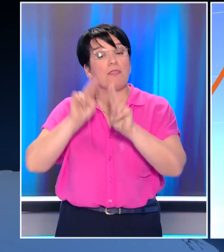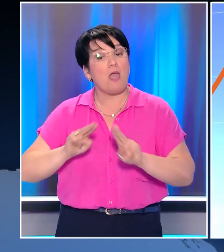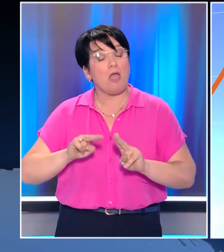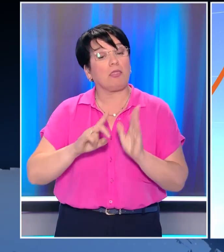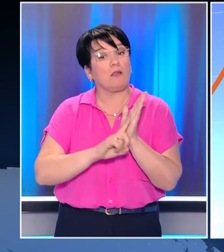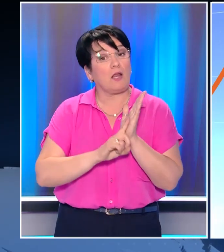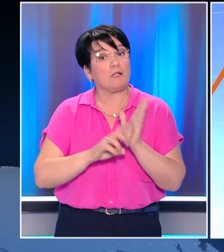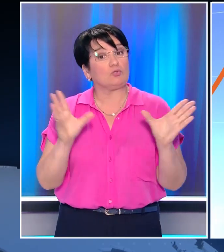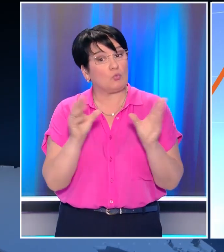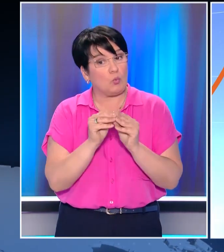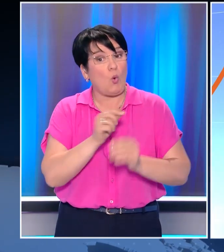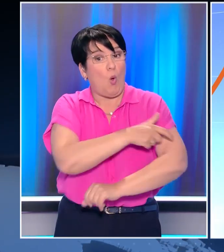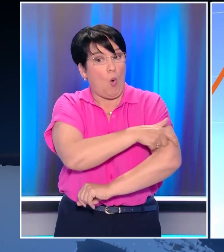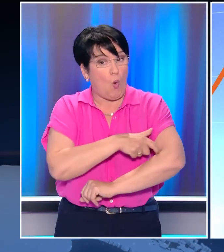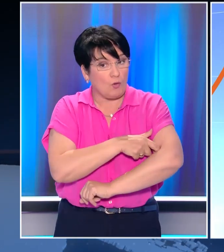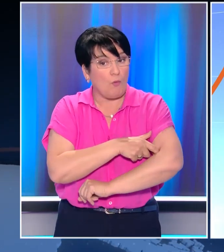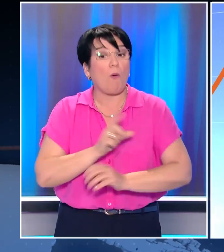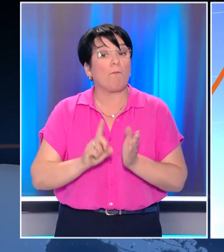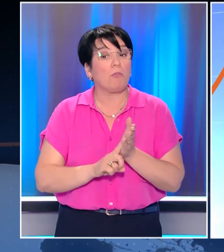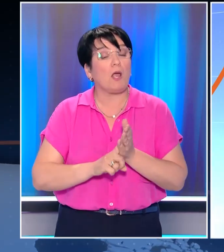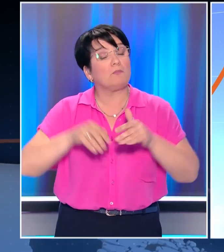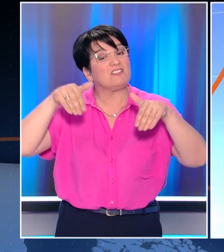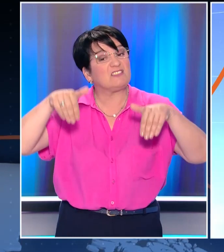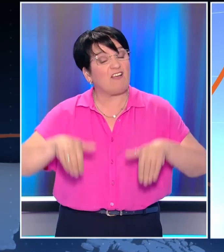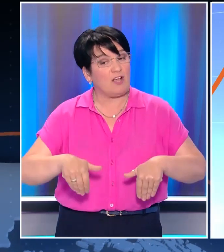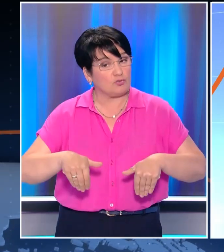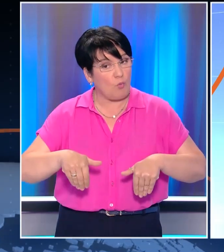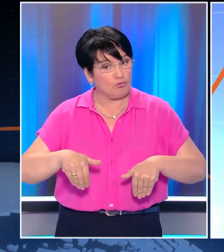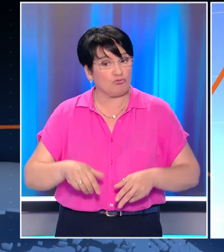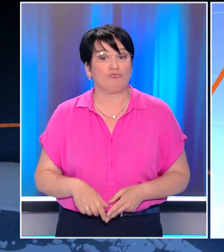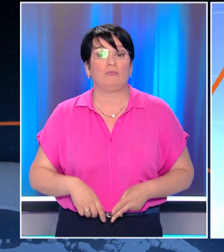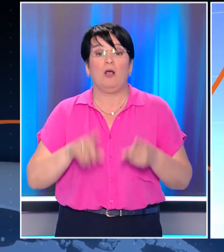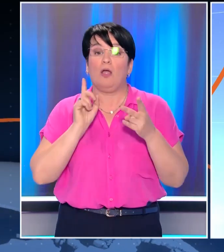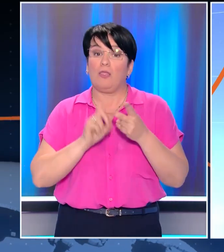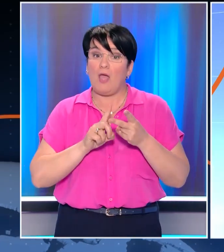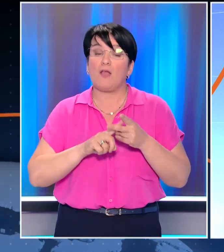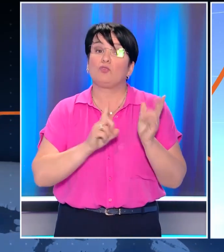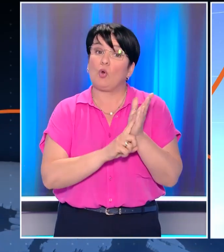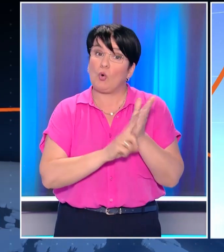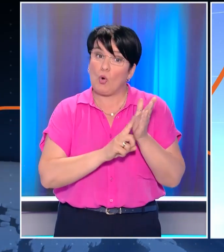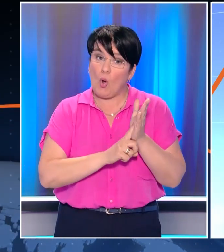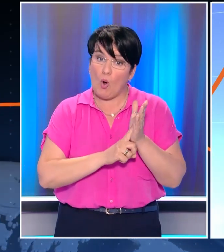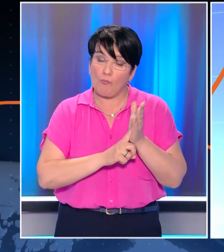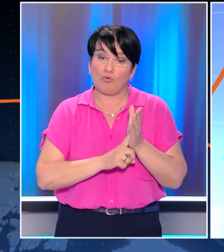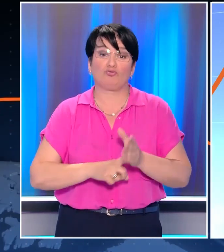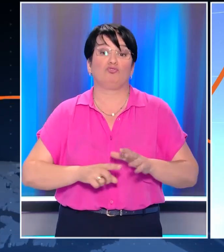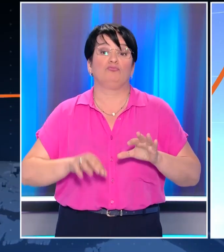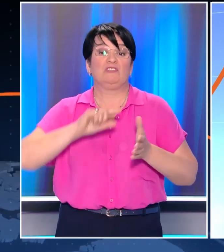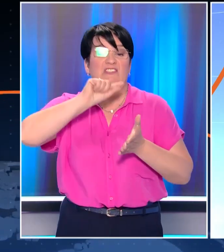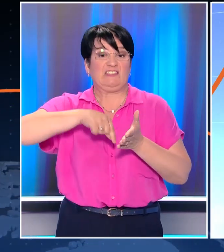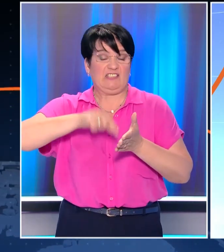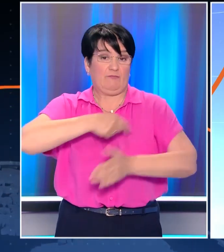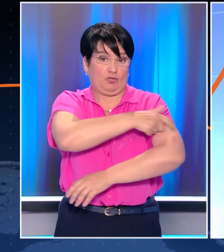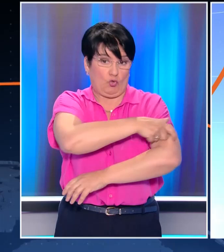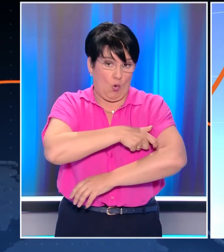Μεσογείου και τόνισαν ότι είναι απαραίτητο για όλες τις χώρες να σέβονται το Διεθνές Δίκαιο και τον χάρτη του ΟΗΕ τη Σύμβαση του